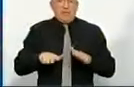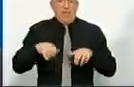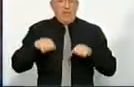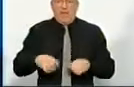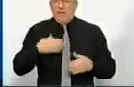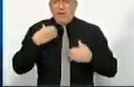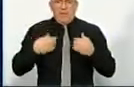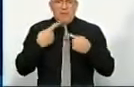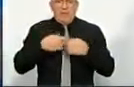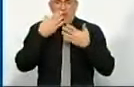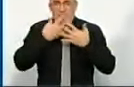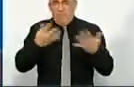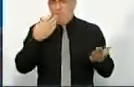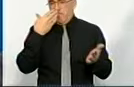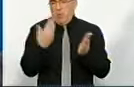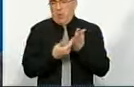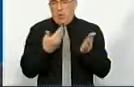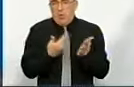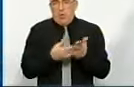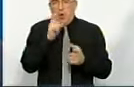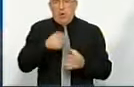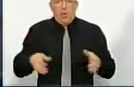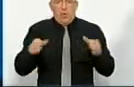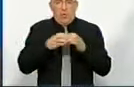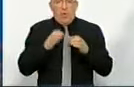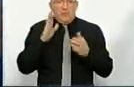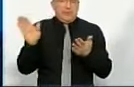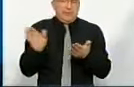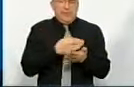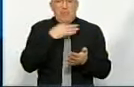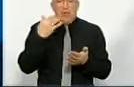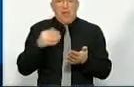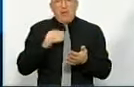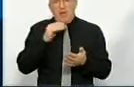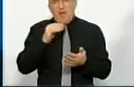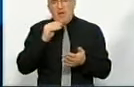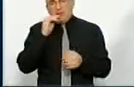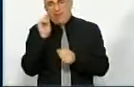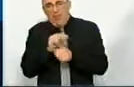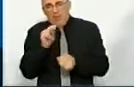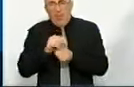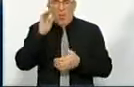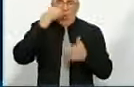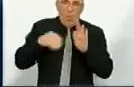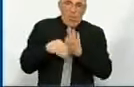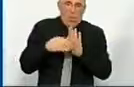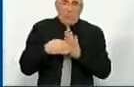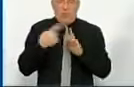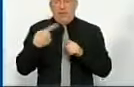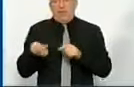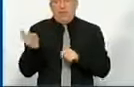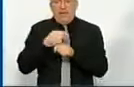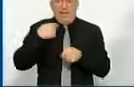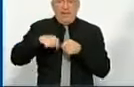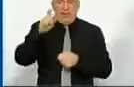боїться відкрити ці реєстри і показати громаді, знімається багато питань, звинувачень, взаємних в корупції, всьому іншому, і тоді прийдуть